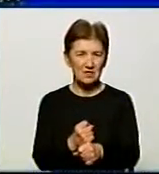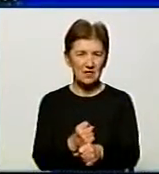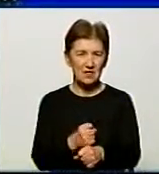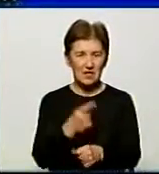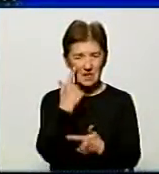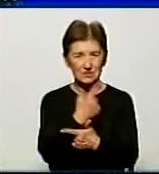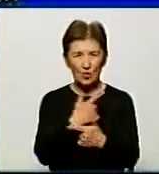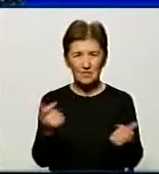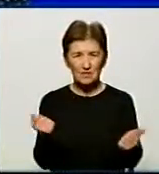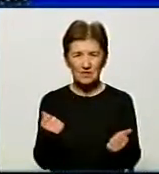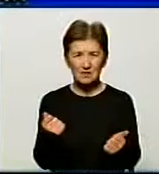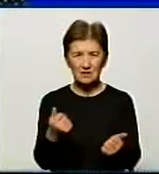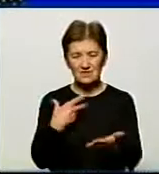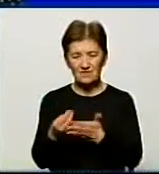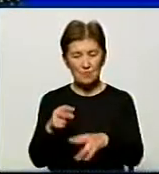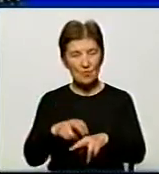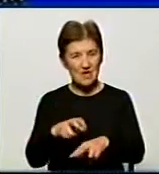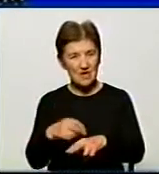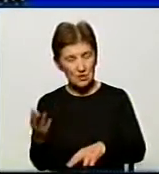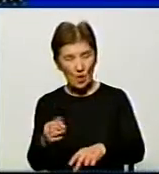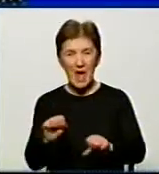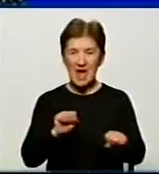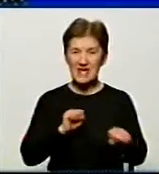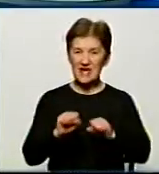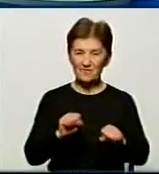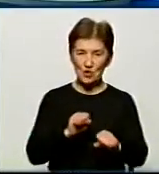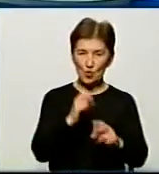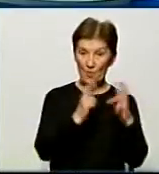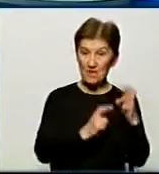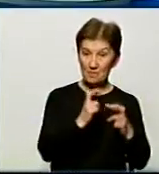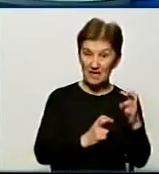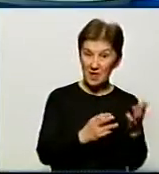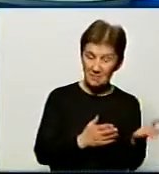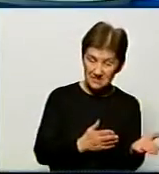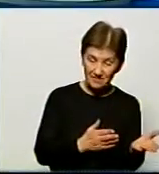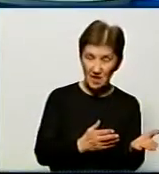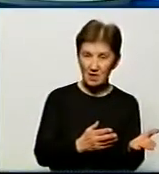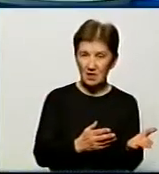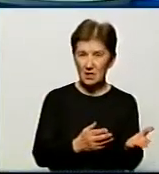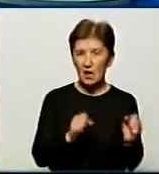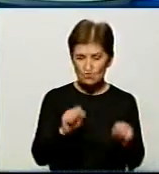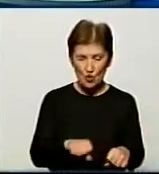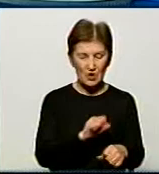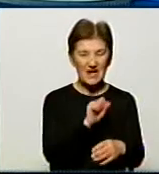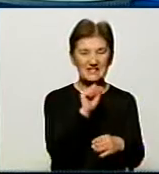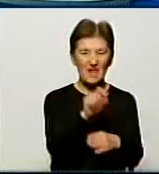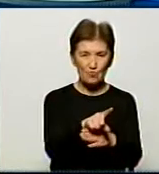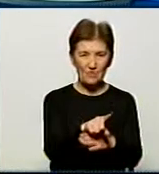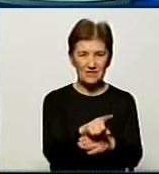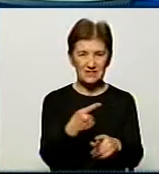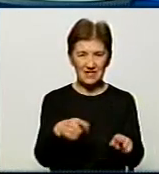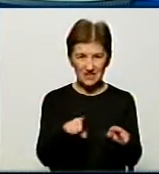про це або своєму лікарю, або керівнику підприємства, на якому вона працює, щоб той керівник підприємства зміг замовити цю вакцину